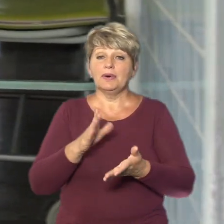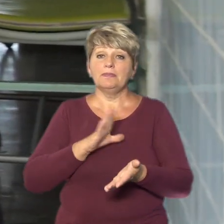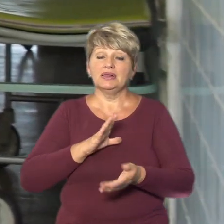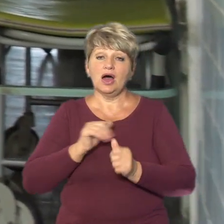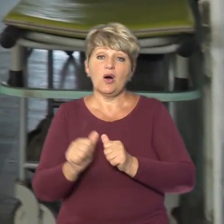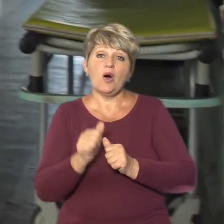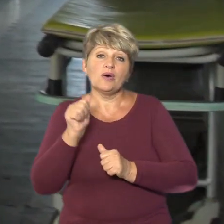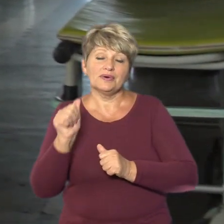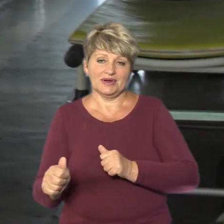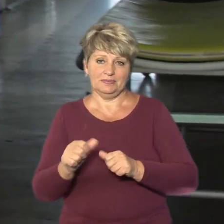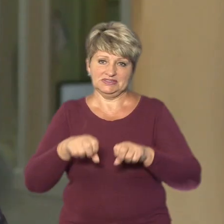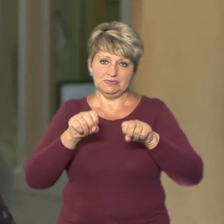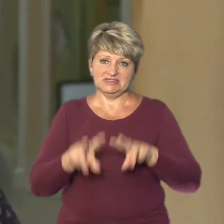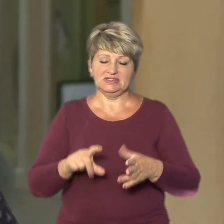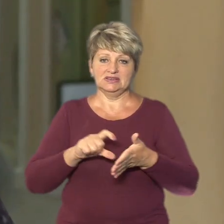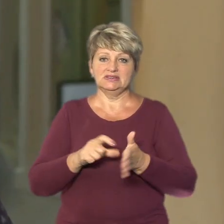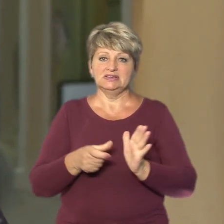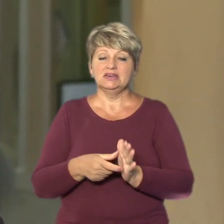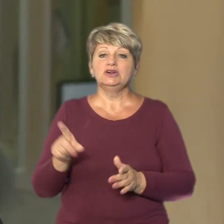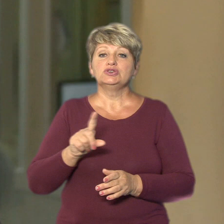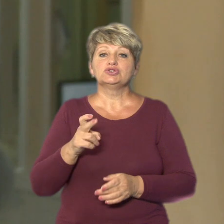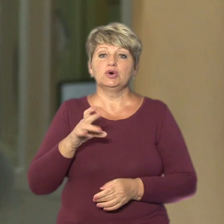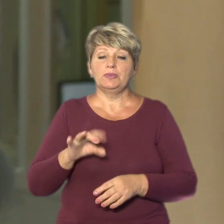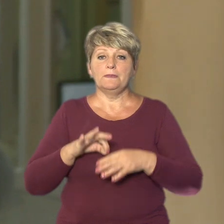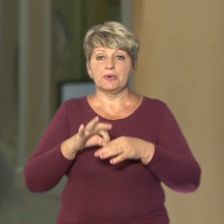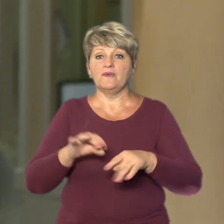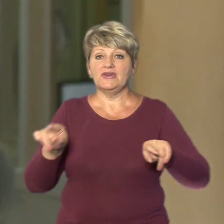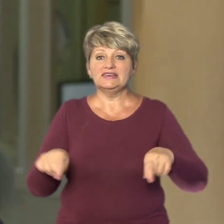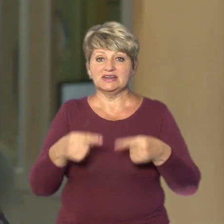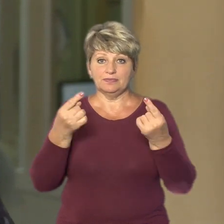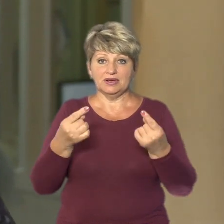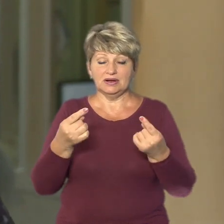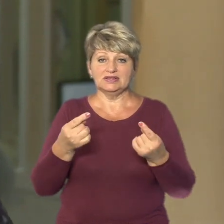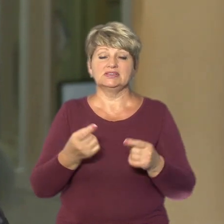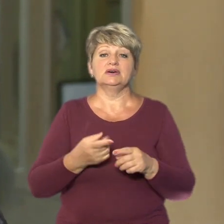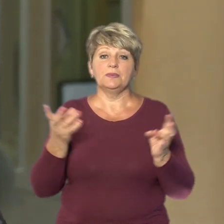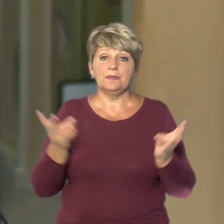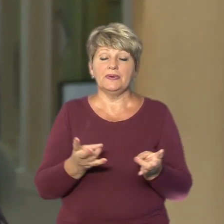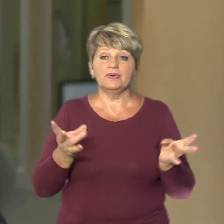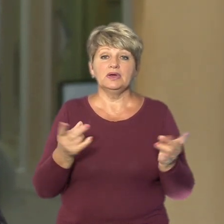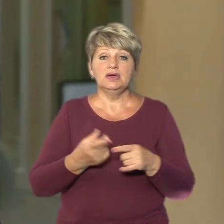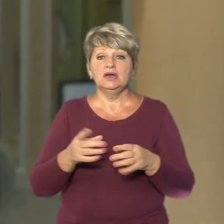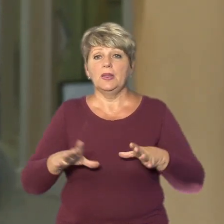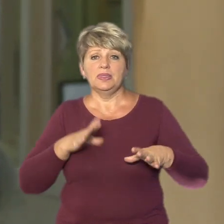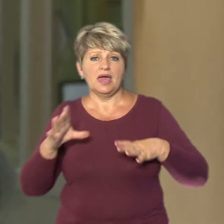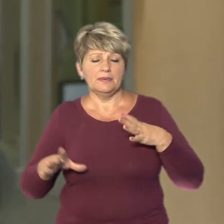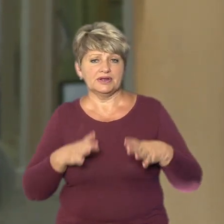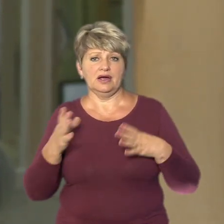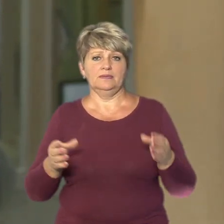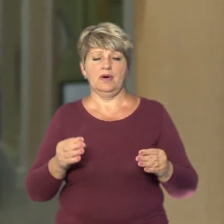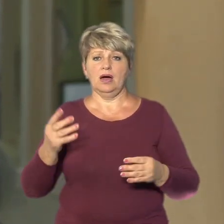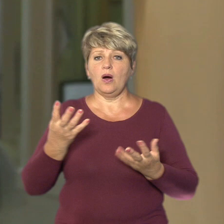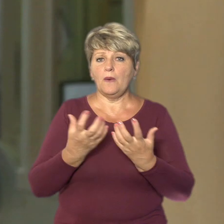окрема спеціальна кімната. Для того, щоб провести реабілітацію, потрібні необхідні тренажери, необхідне